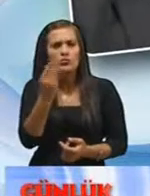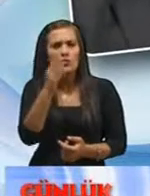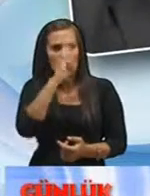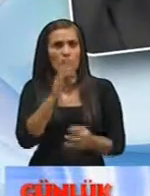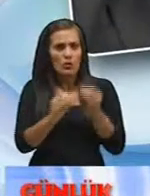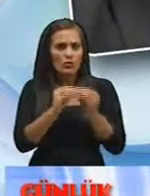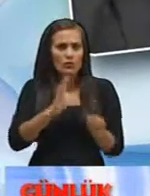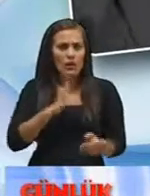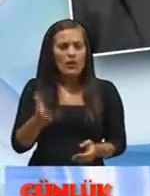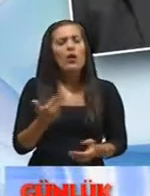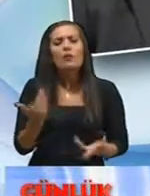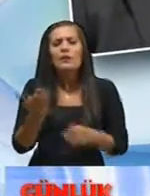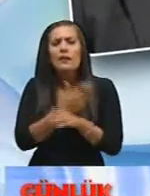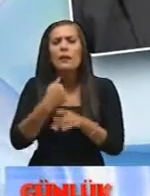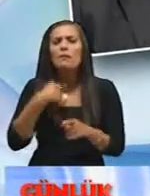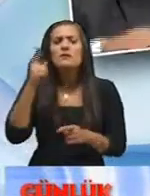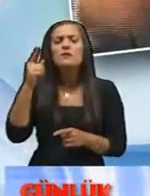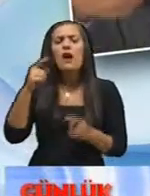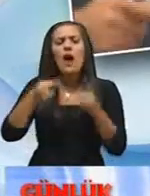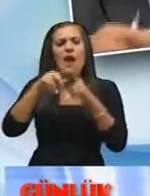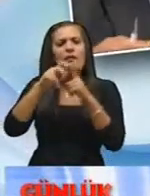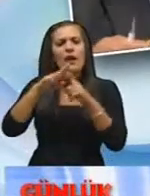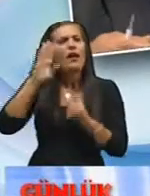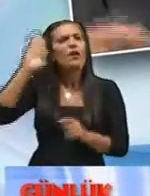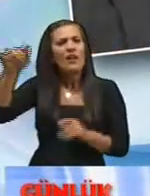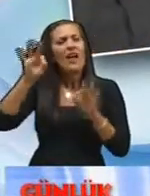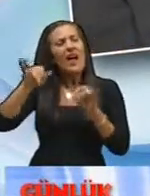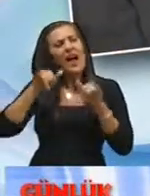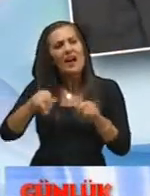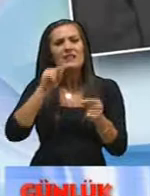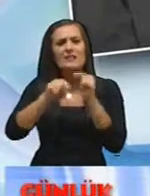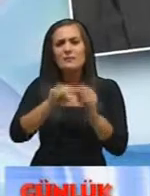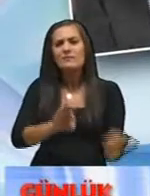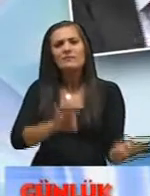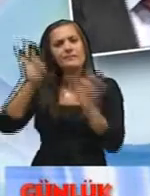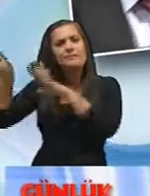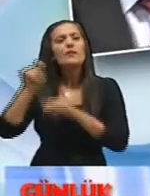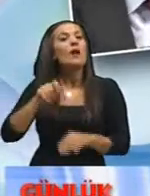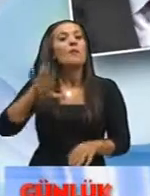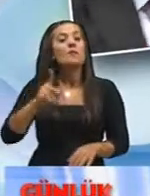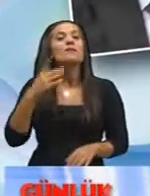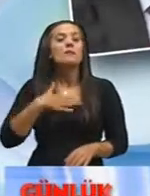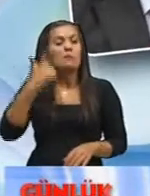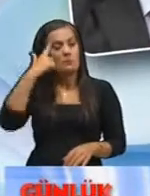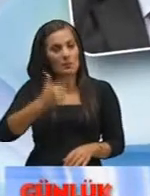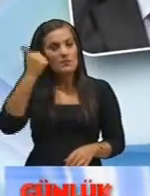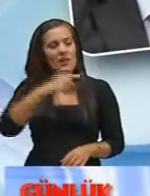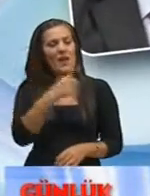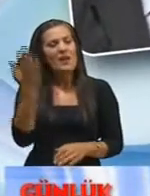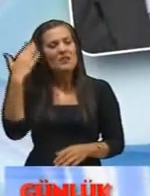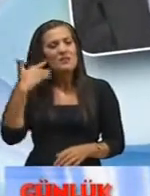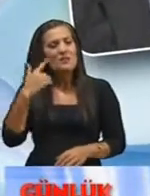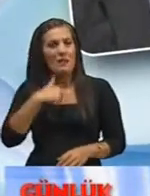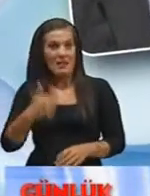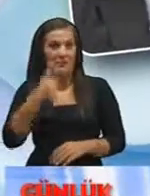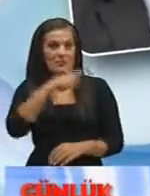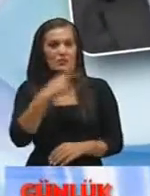O zaman diyor ki Ya neden biz adalara götürdüğümüz bu sistemi Kıbrıs'a da yapmayalım Sayın Başbakan o zaman Belediye Başkanı diyor